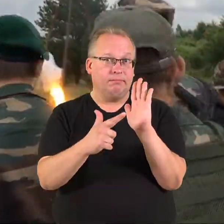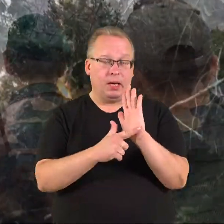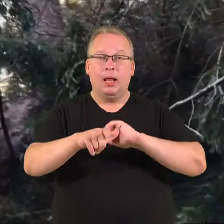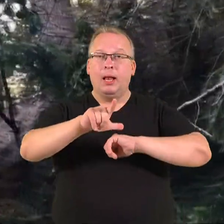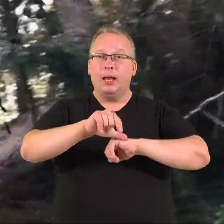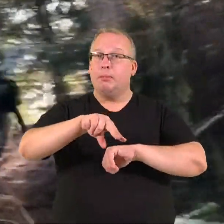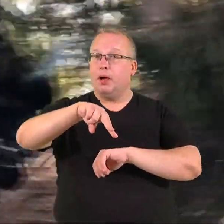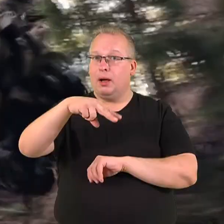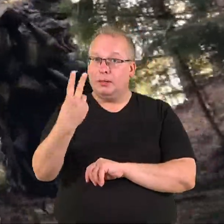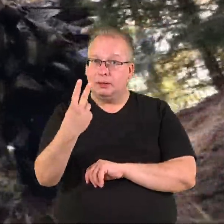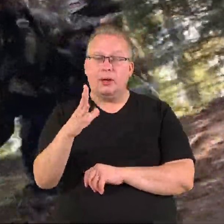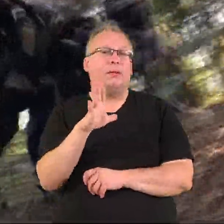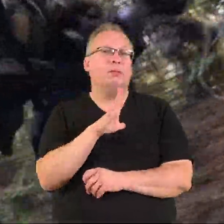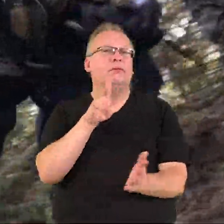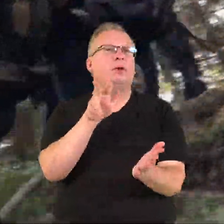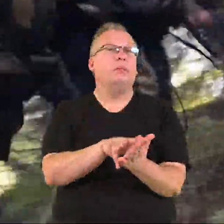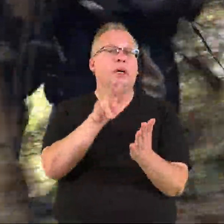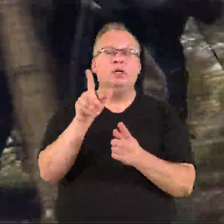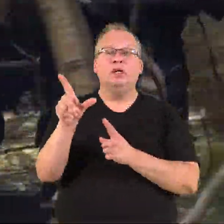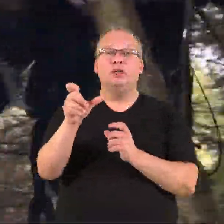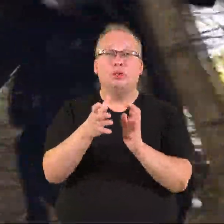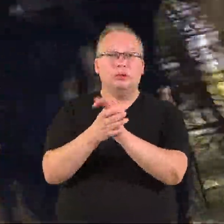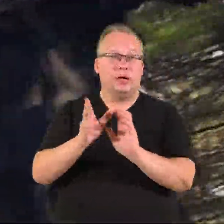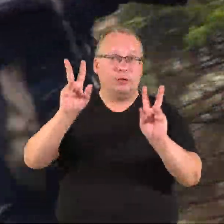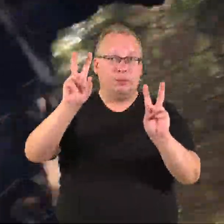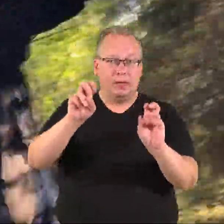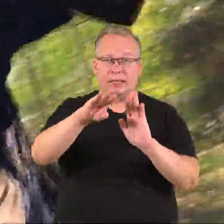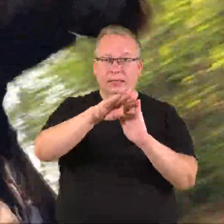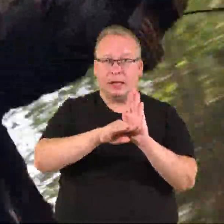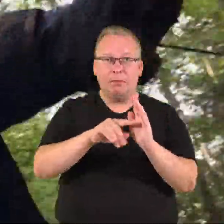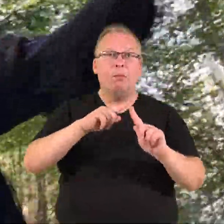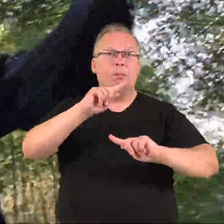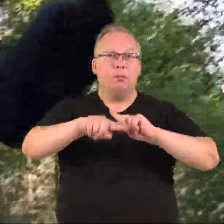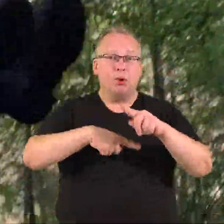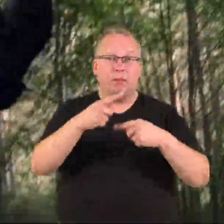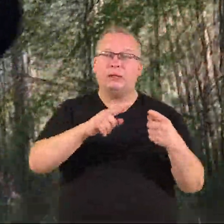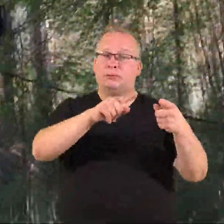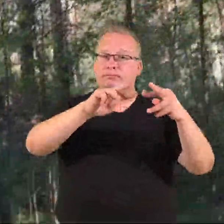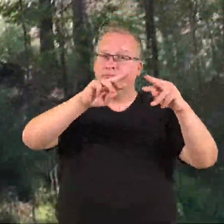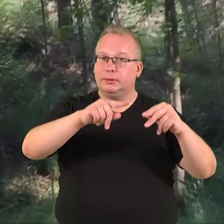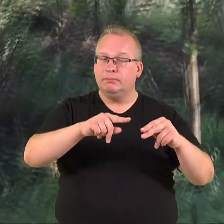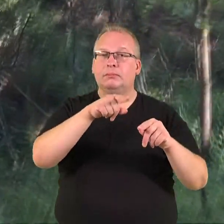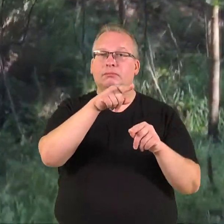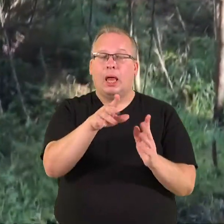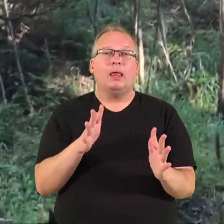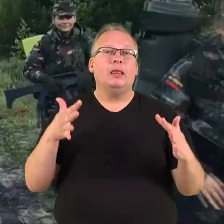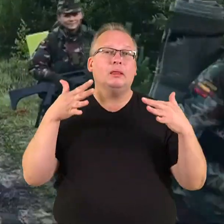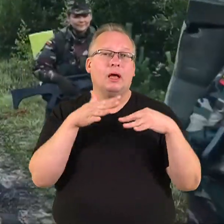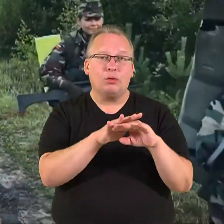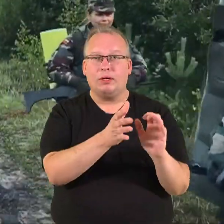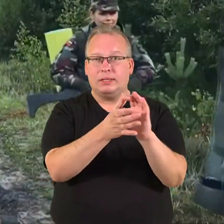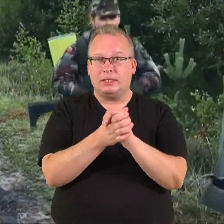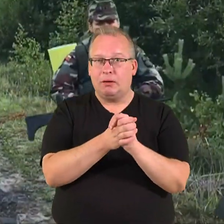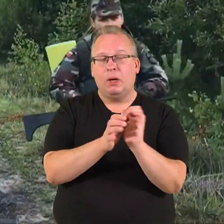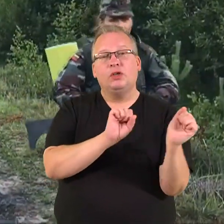liepos antrą dieną buvo primtas Šiaulius sąjungos įstatymas. Po metų pradėtas sąjungos pertverkimas, kurio tikslas integruoti sąjungą